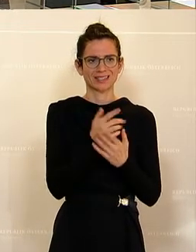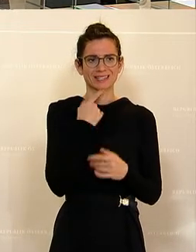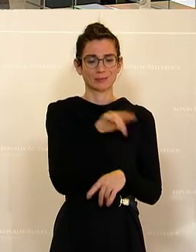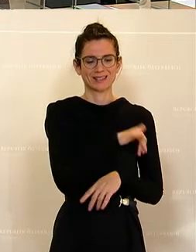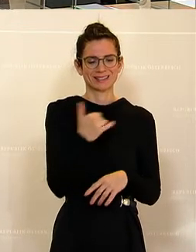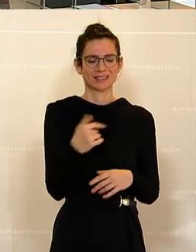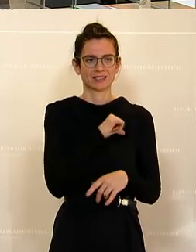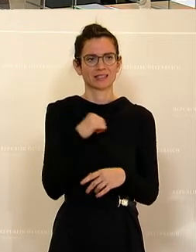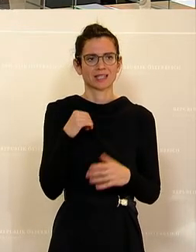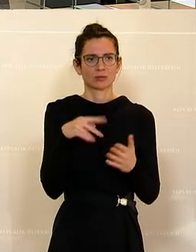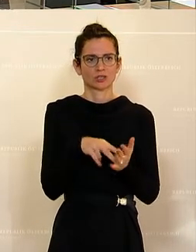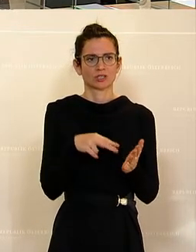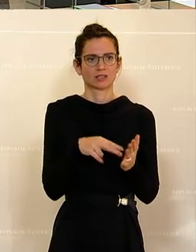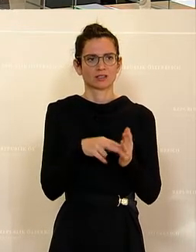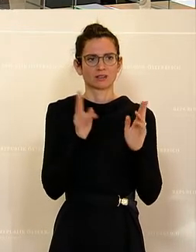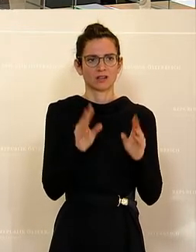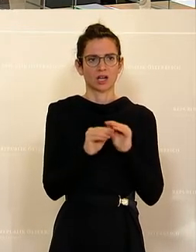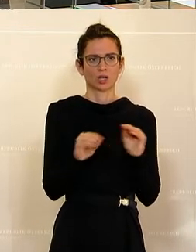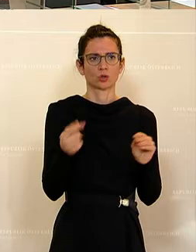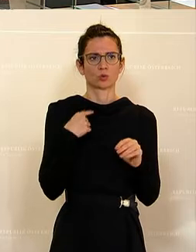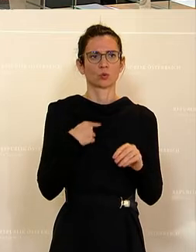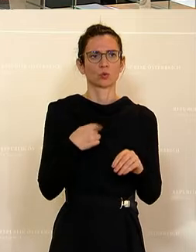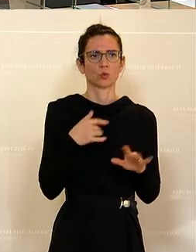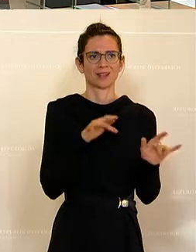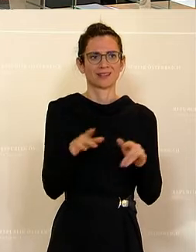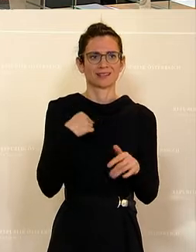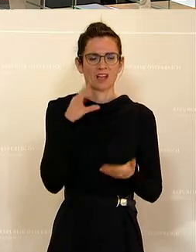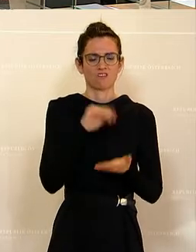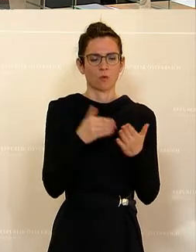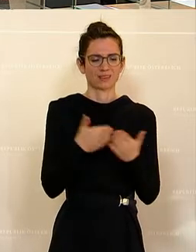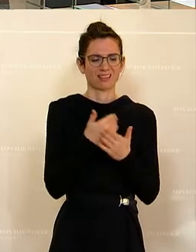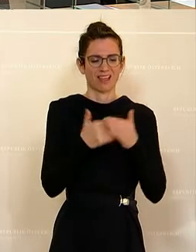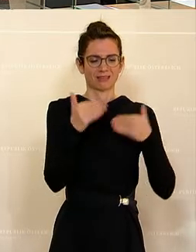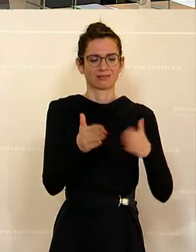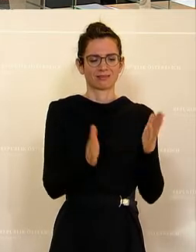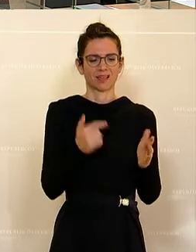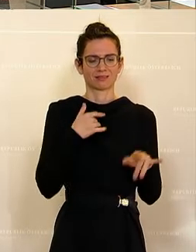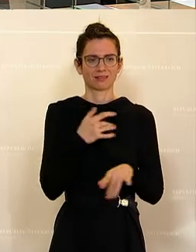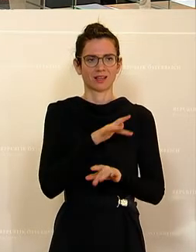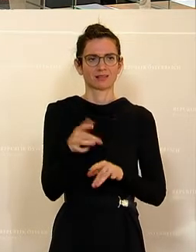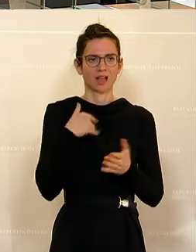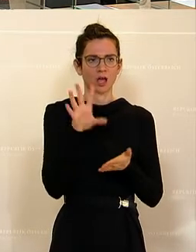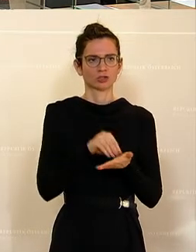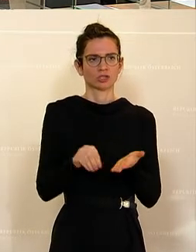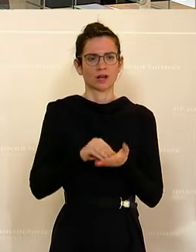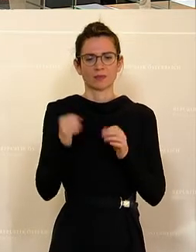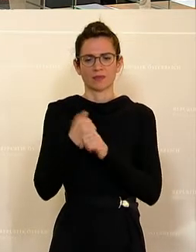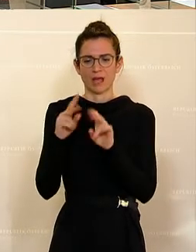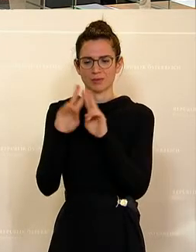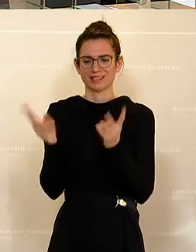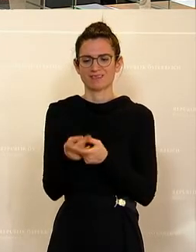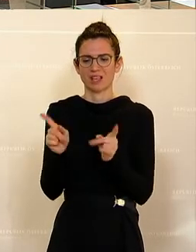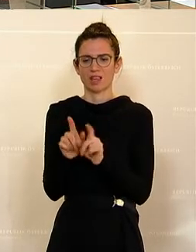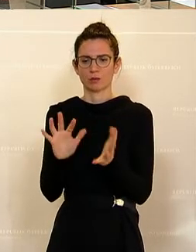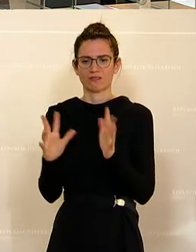konnten Selbstständige nur einheitliche Wohneinheiten als Arbeitsplatz abschreiben. Nun ist aber die Arbeitswelt, wie wir sie heute kennen und die